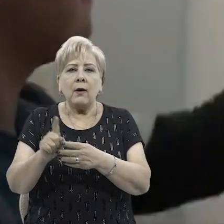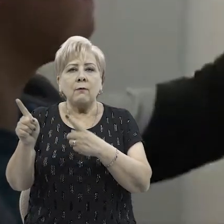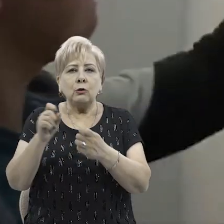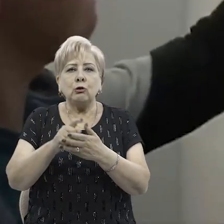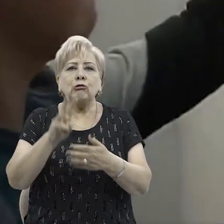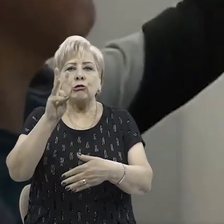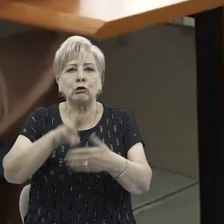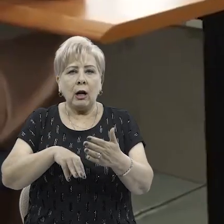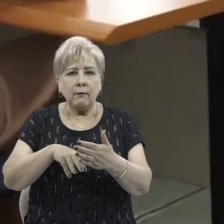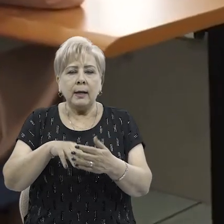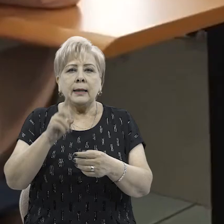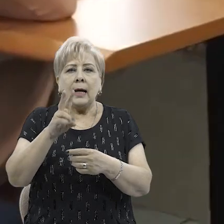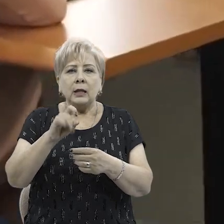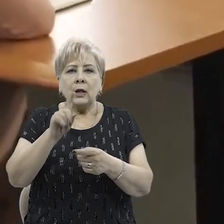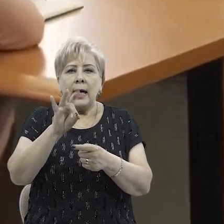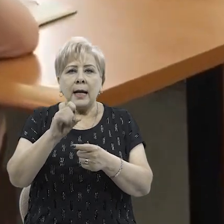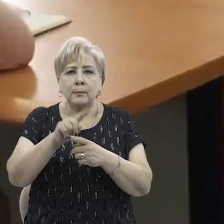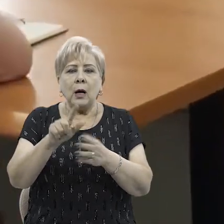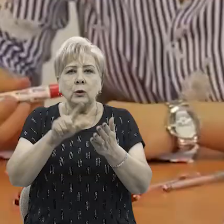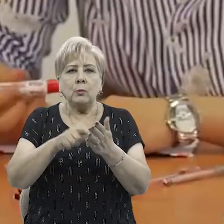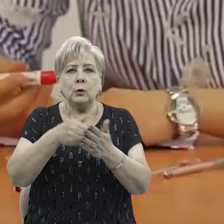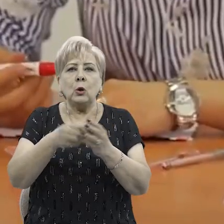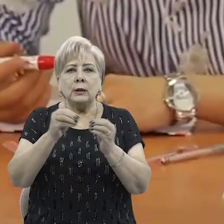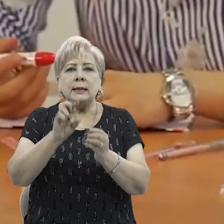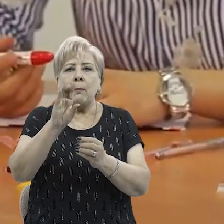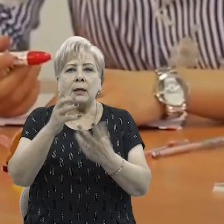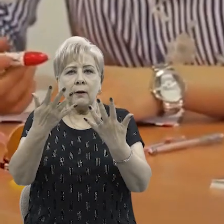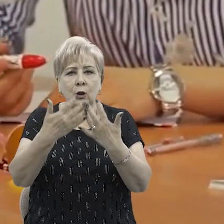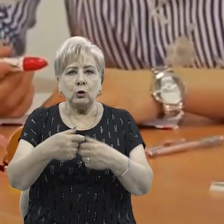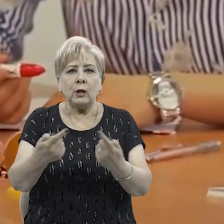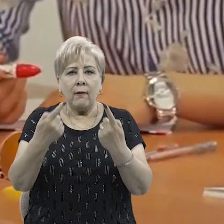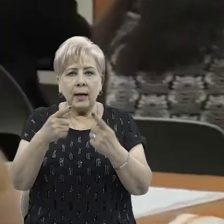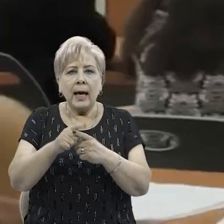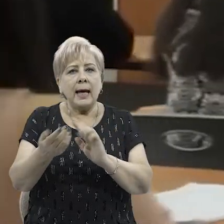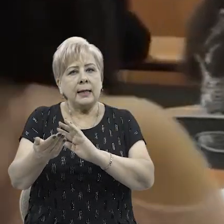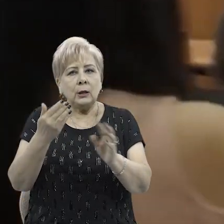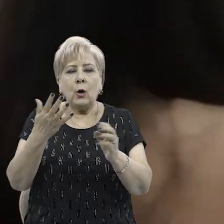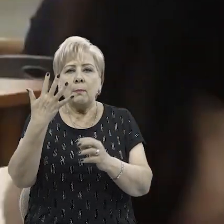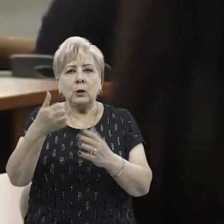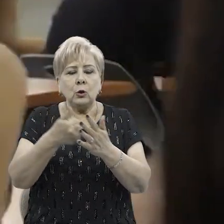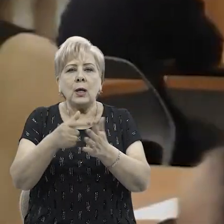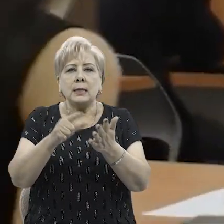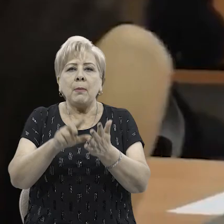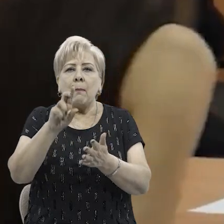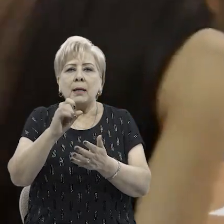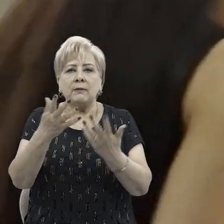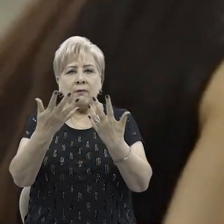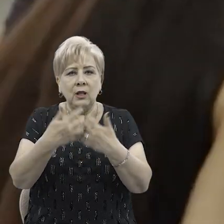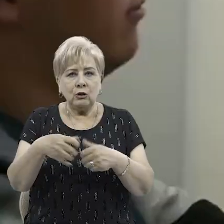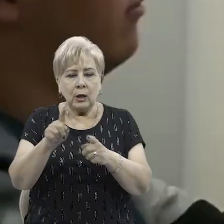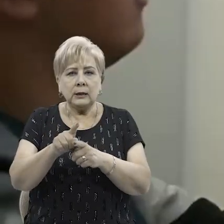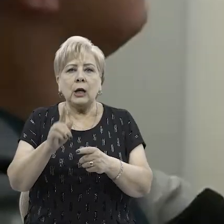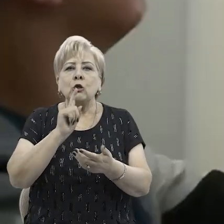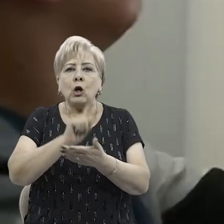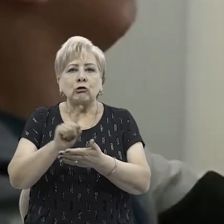влечет наложение штрафа. На граждан в размере от 7 до 10 базовой расчетной величины, ранее от 5 до 7 базовой расчетной величины.